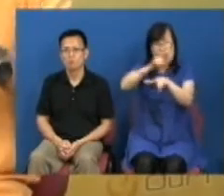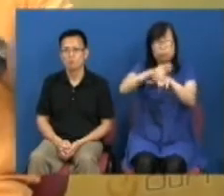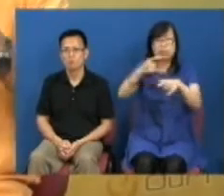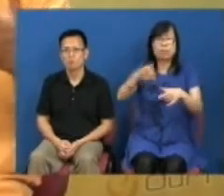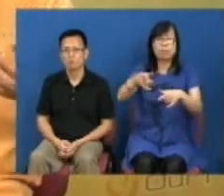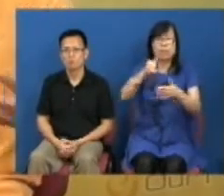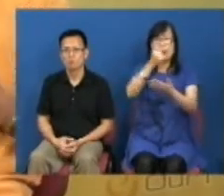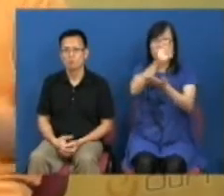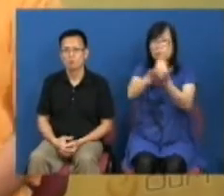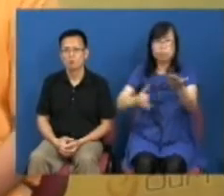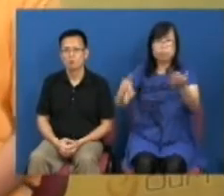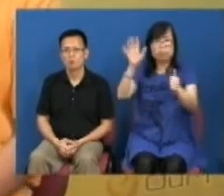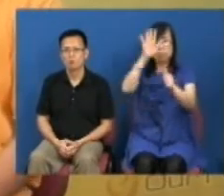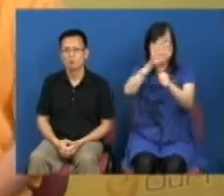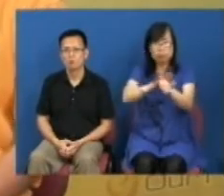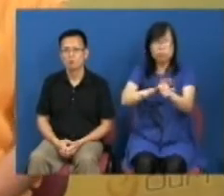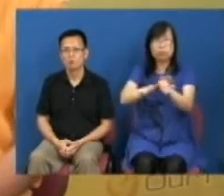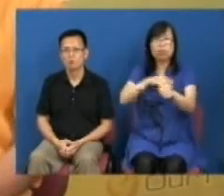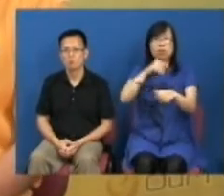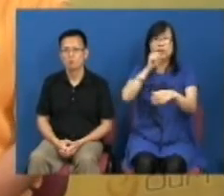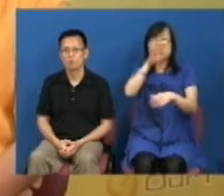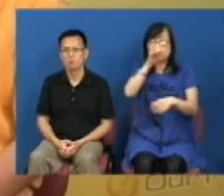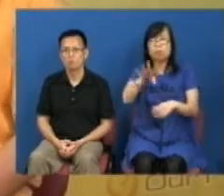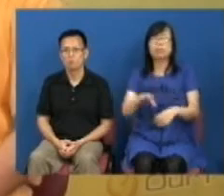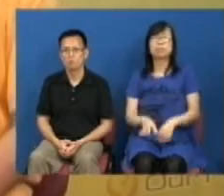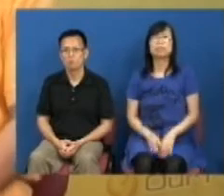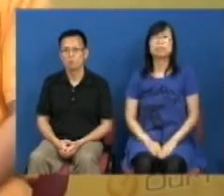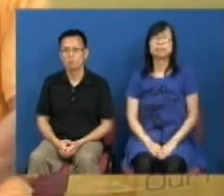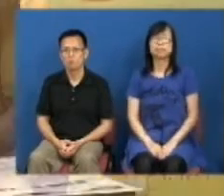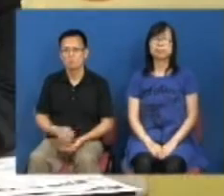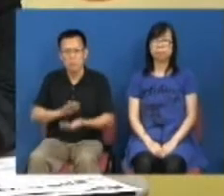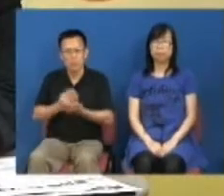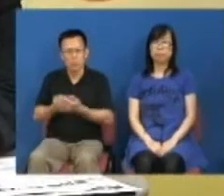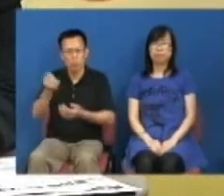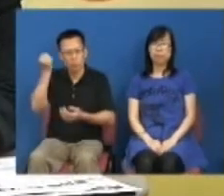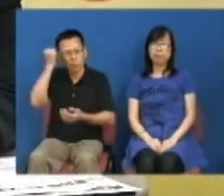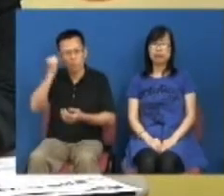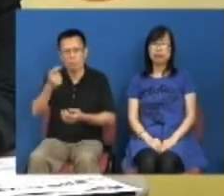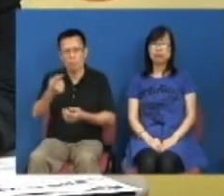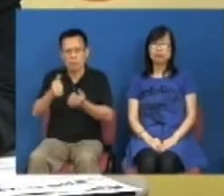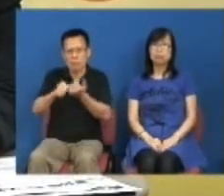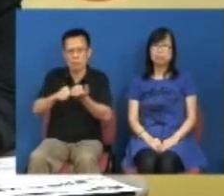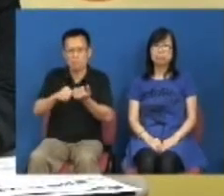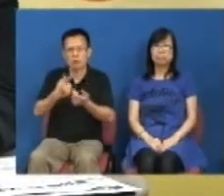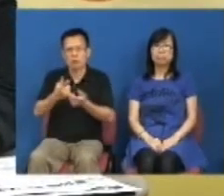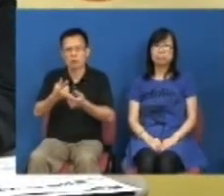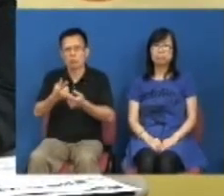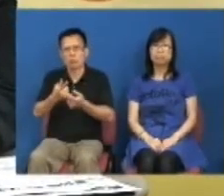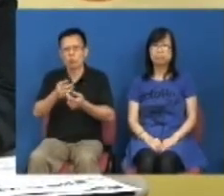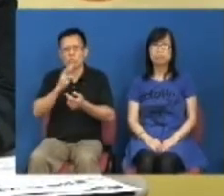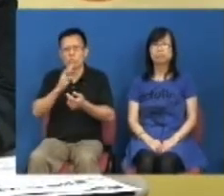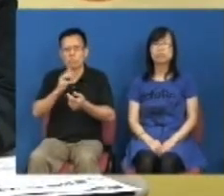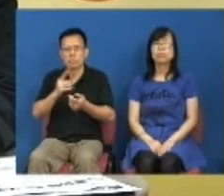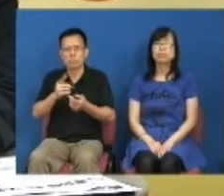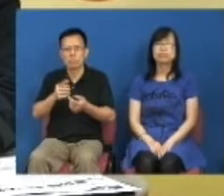就是全民退休保障这种政策倡议出来了但是很难的你靠一个推销员